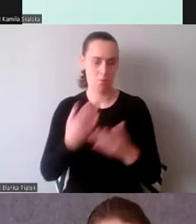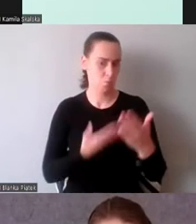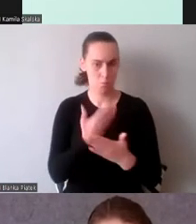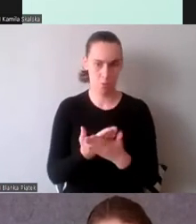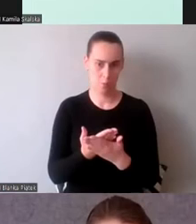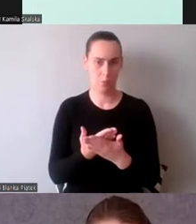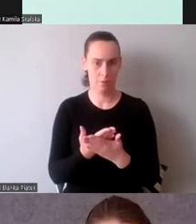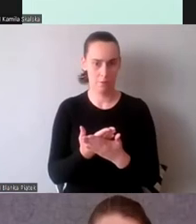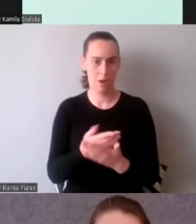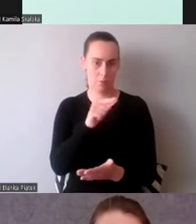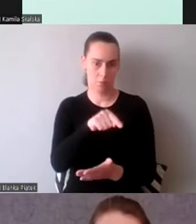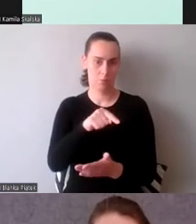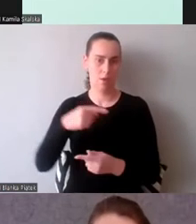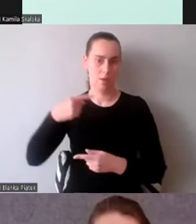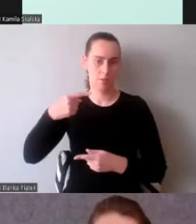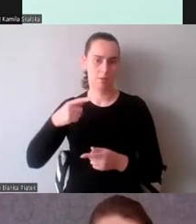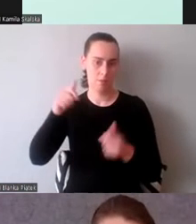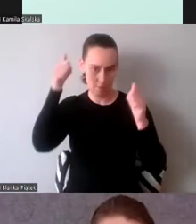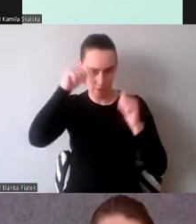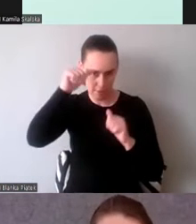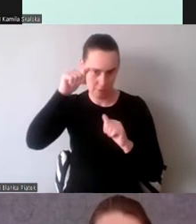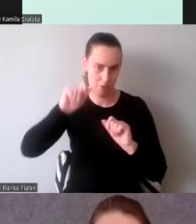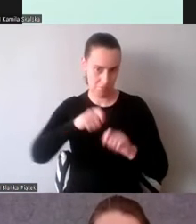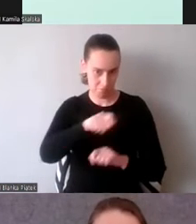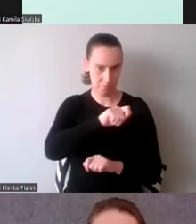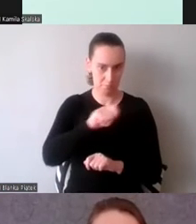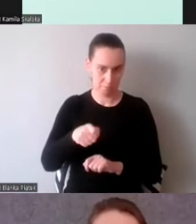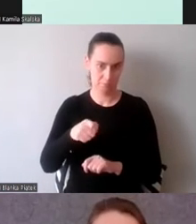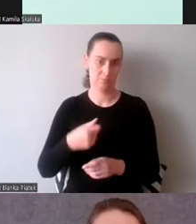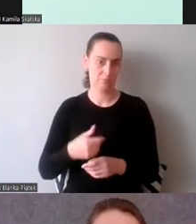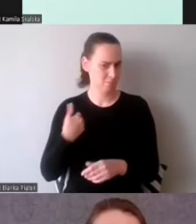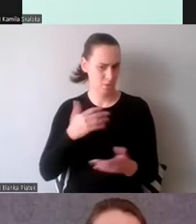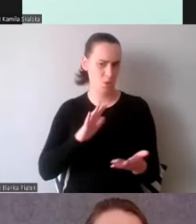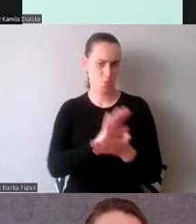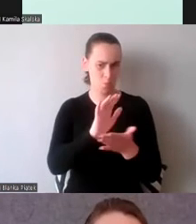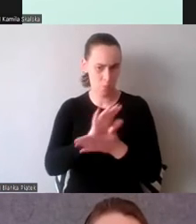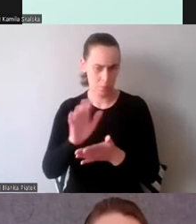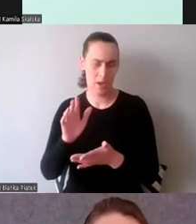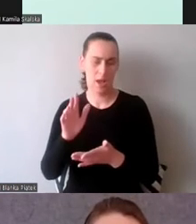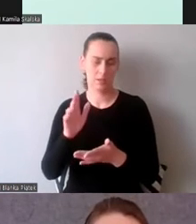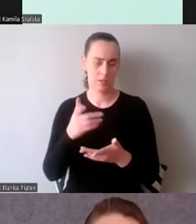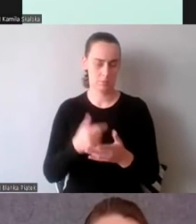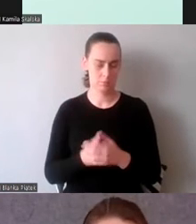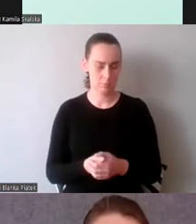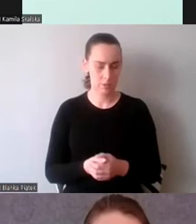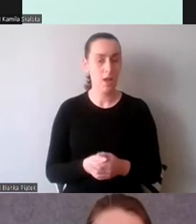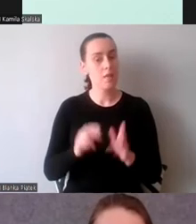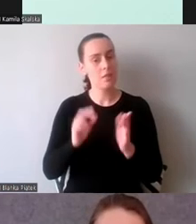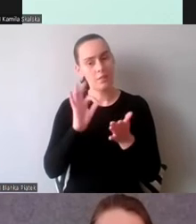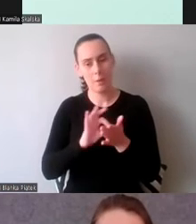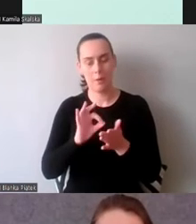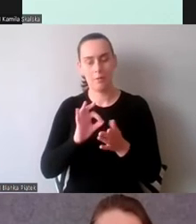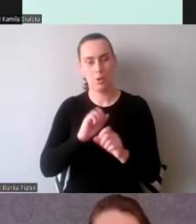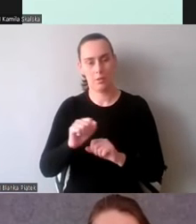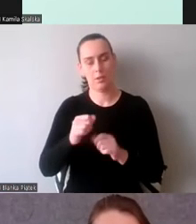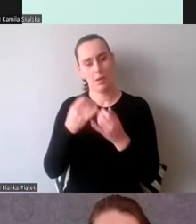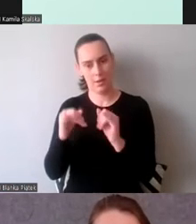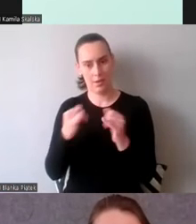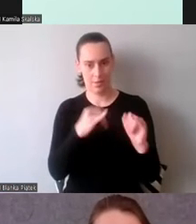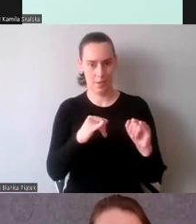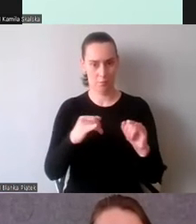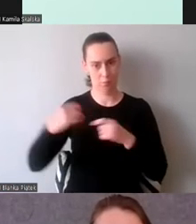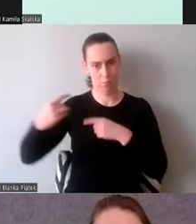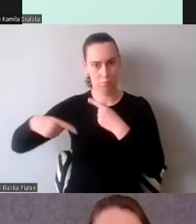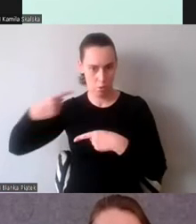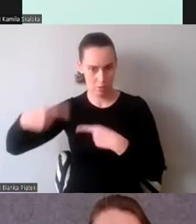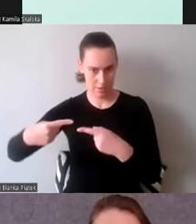Mówiło o tych procesach wcześniejszych w publikacjach i na pewno są jeszcze inne procesy, o których wspominamy w badaniach, ale jestem pewna,